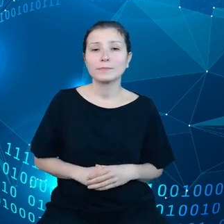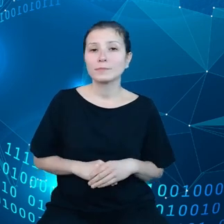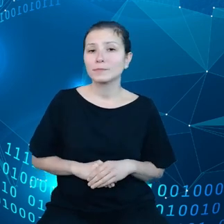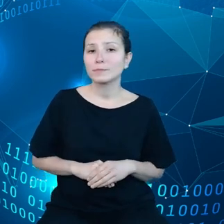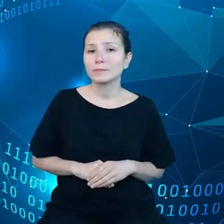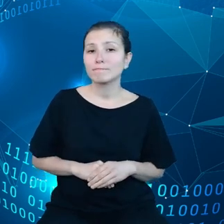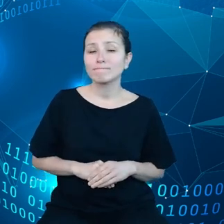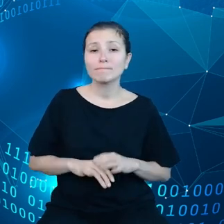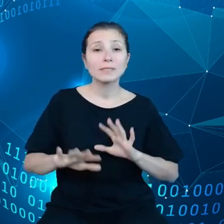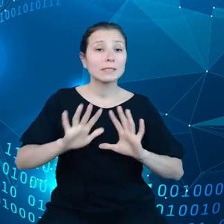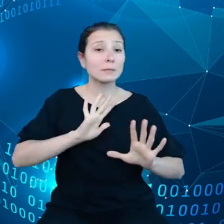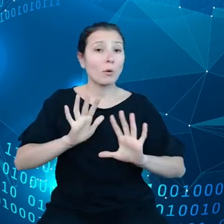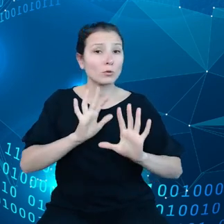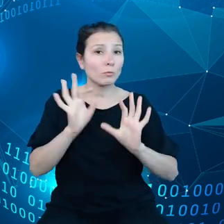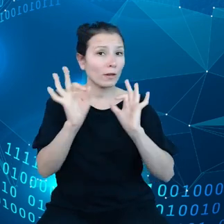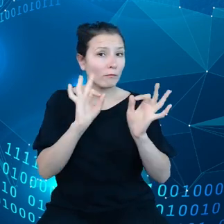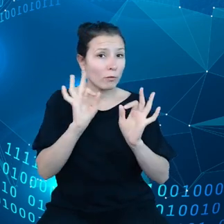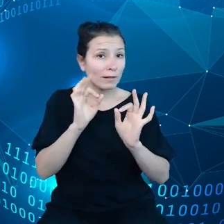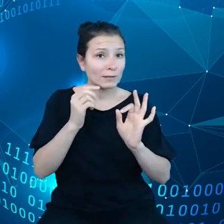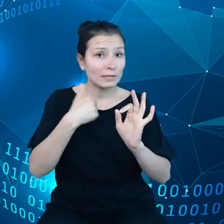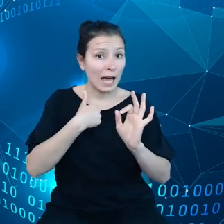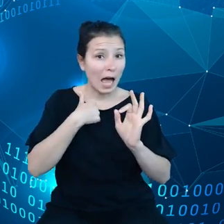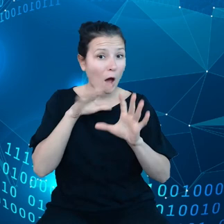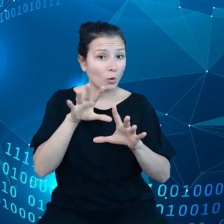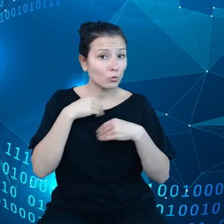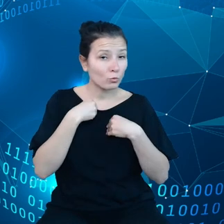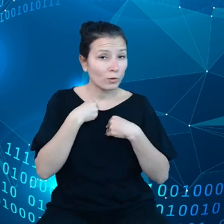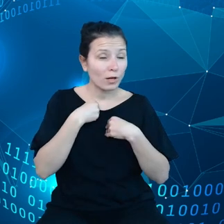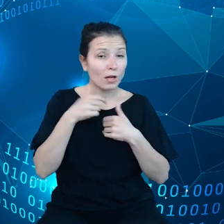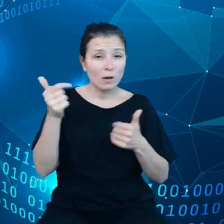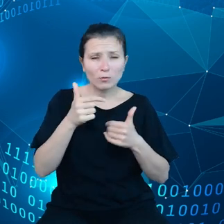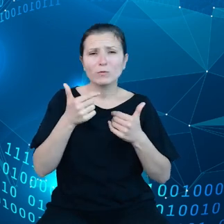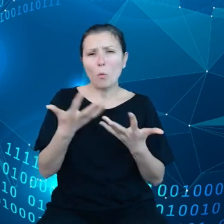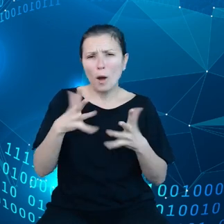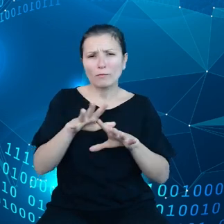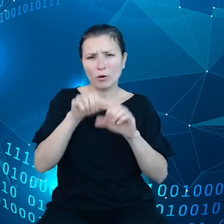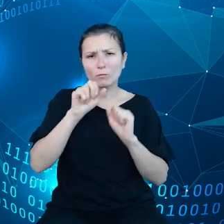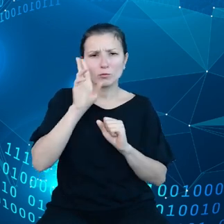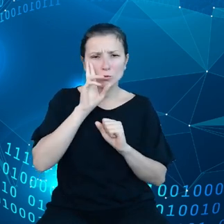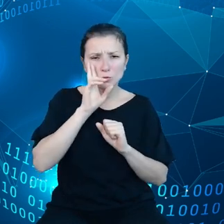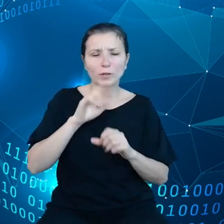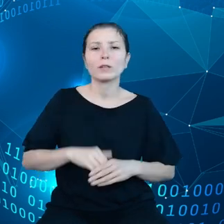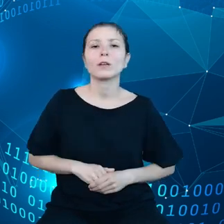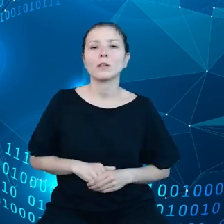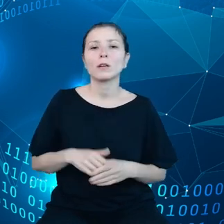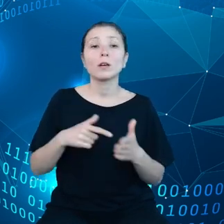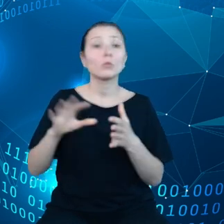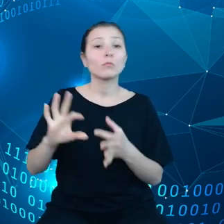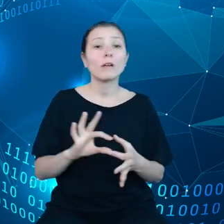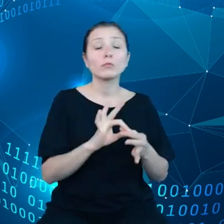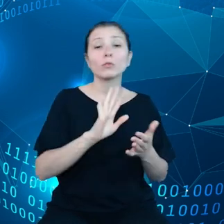forma tej informacji, która do mnie trafia, to musi być łatwa do odczytania, łatwa do zrozumienia. Tutaj wracam do przykładu,